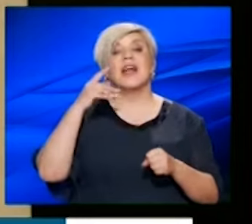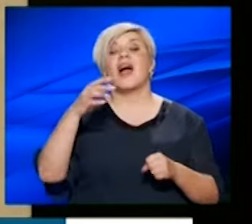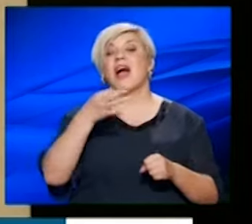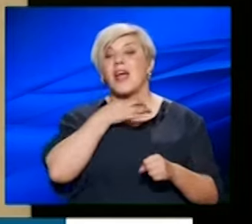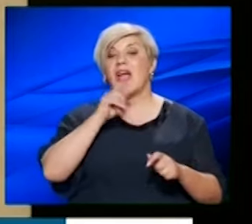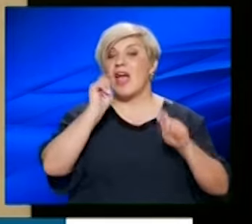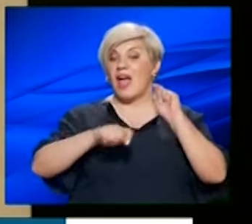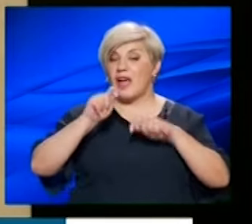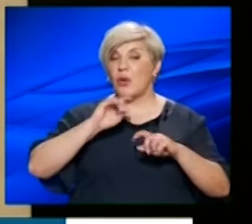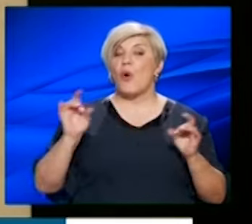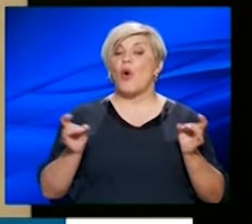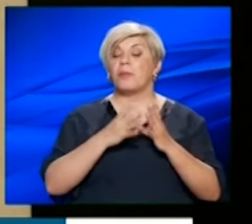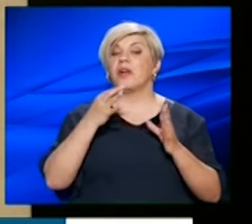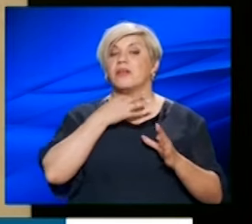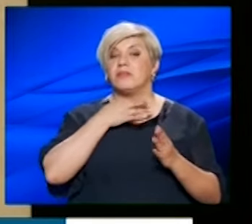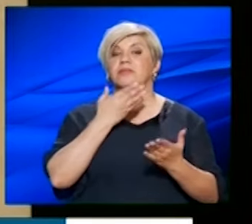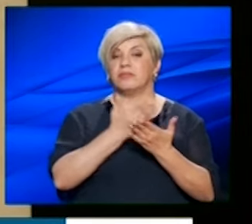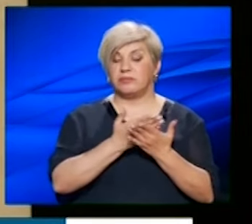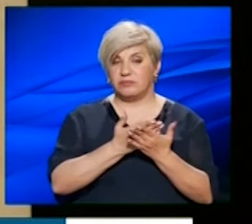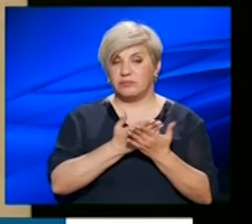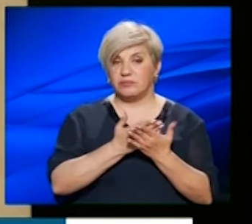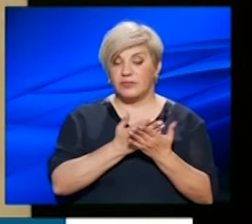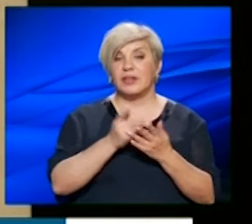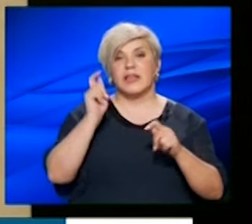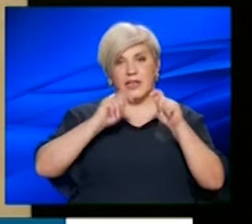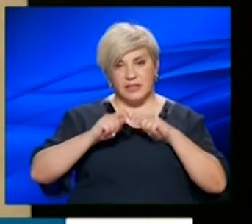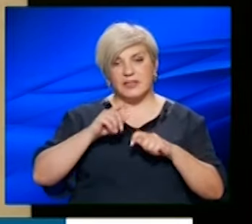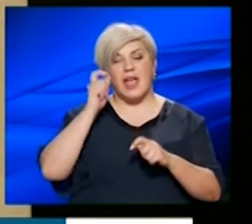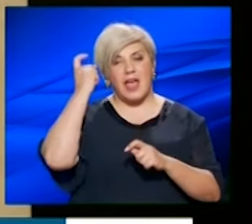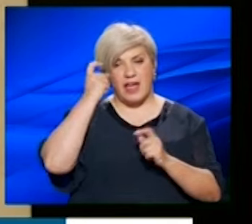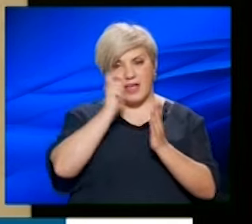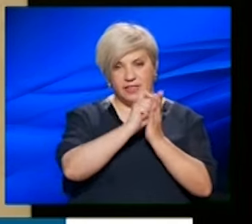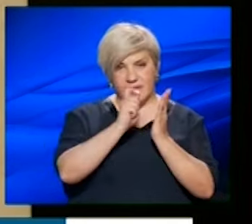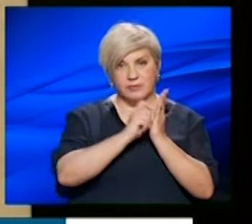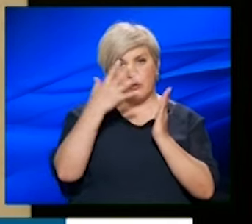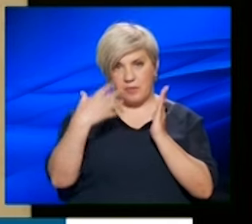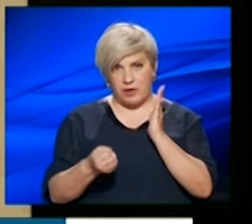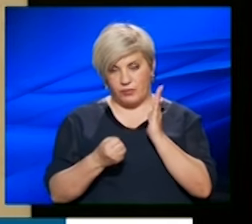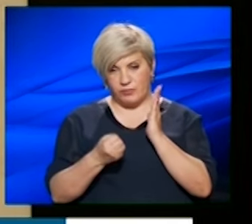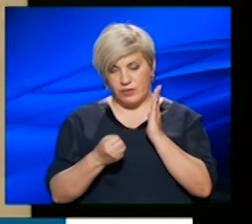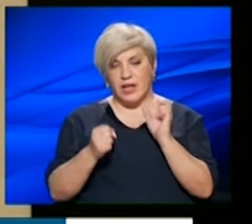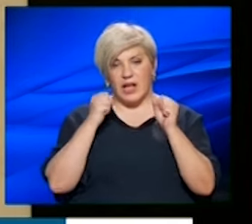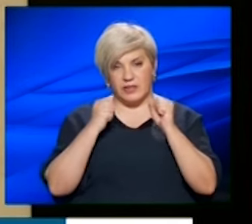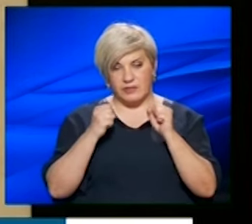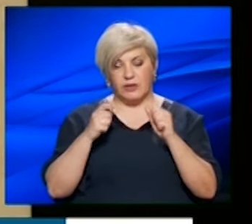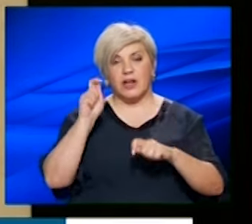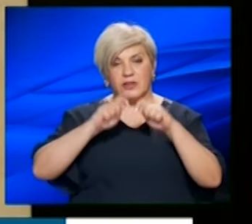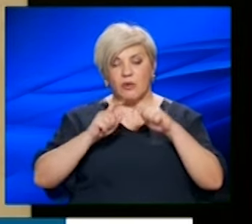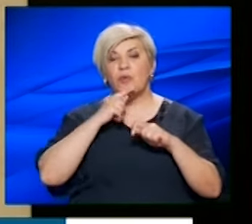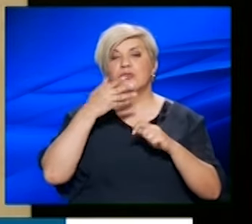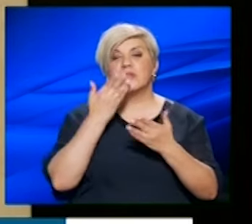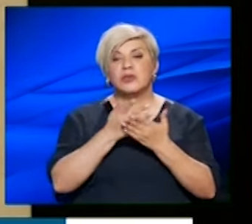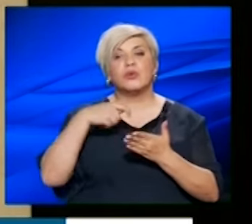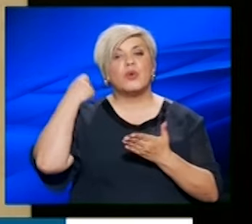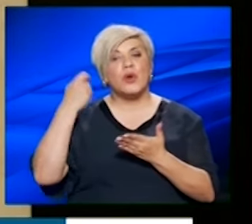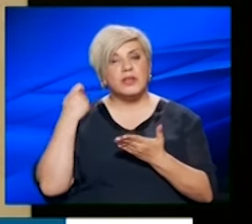αναγκαία έργα, όποια απαιτούνται, αν απαιτούνται, από αυτές οι τεχνικές εκθέσεις που υπάρχουν για την ασφάλεια των εγκαταστάσεων, όπως ζητούν